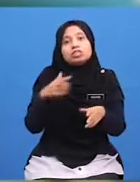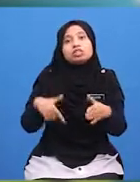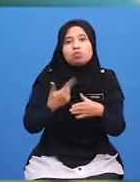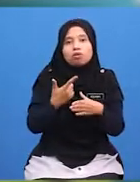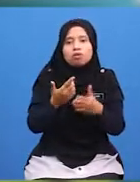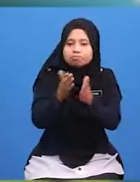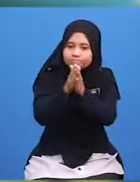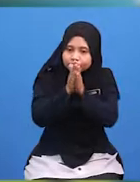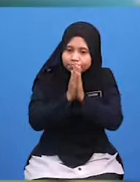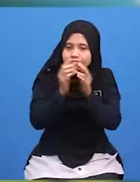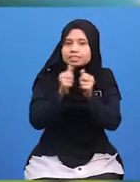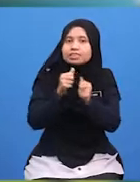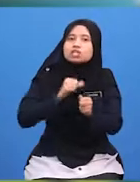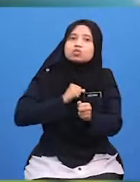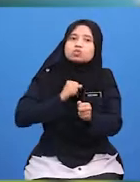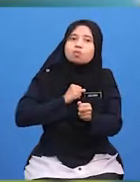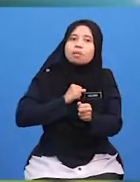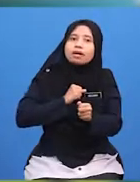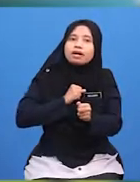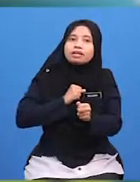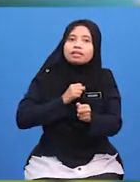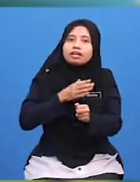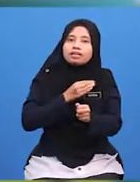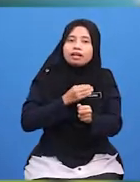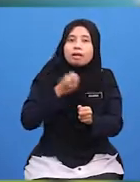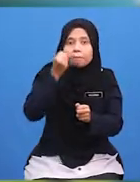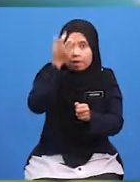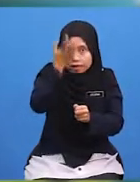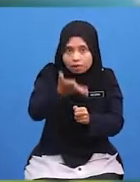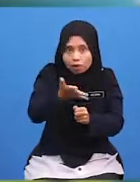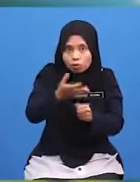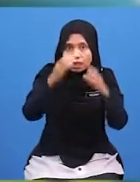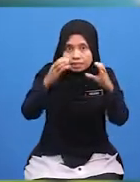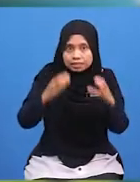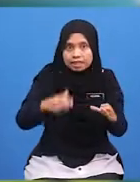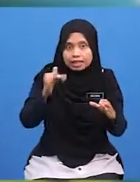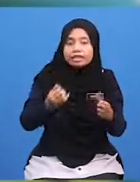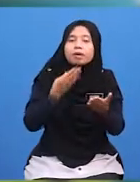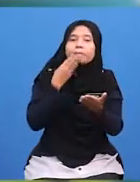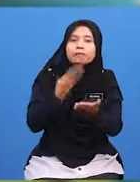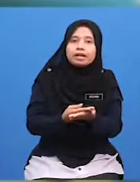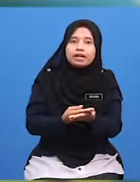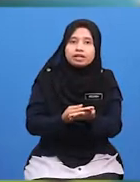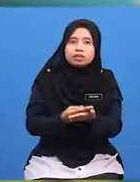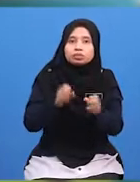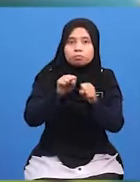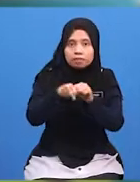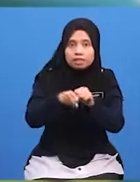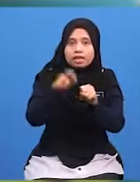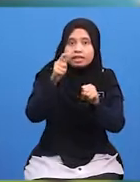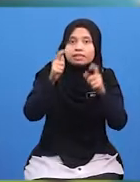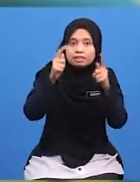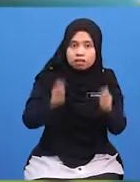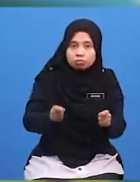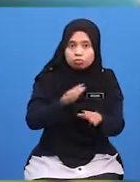Mintalah Dengan Sopan Kepada Tetamu Dan Maklumkan Cara Yang Berhemah Agar